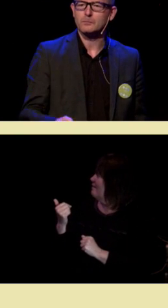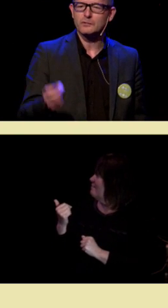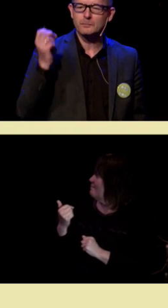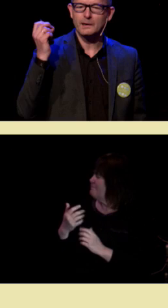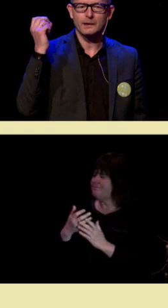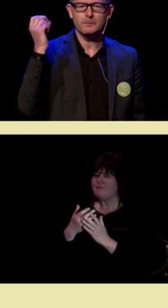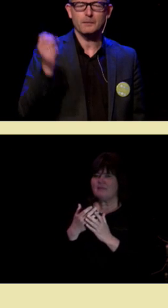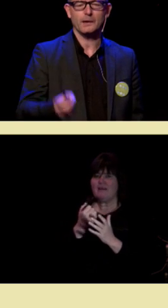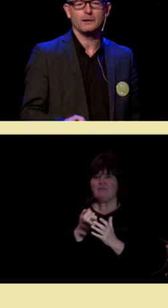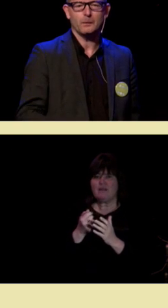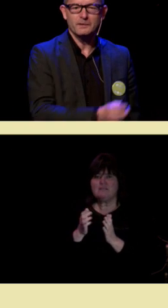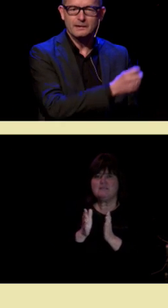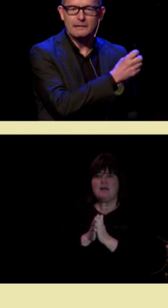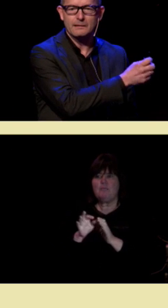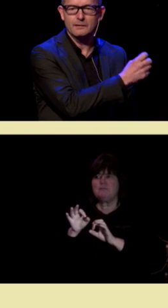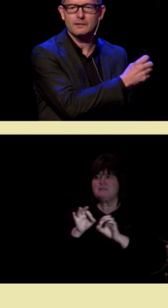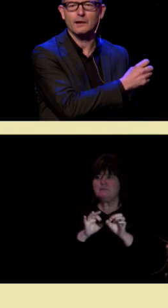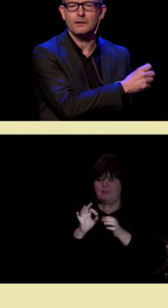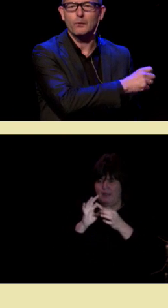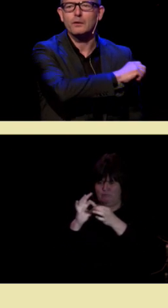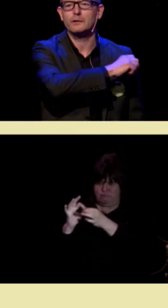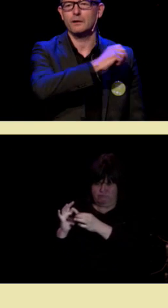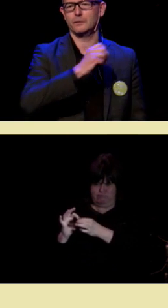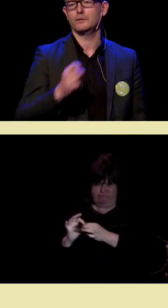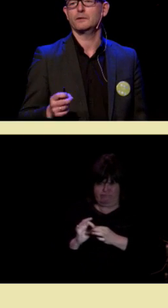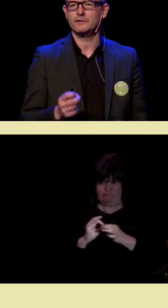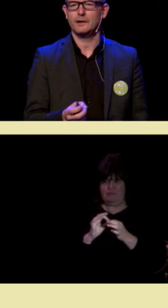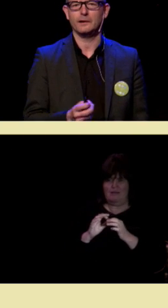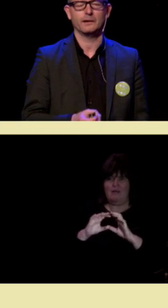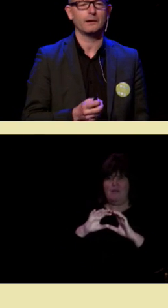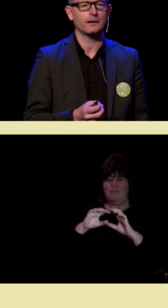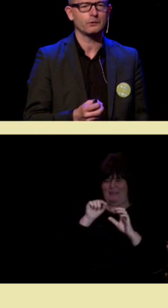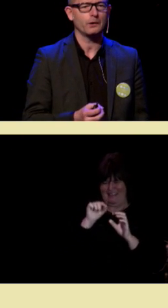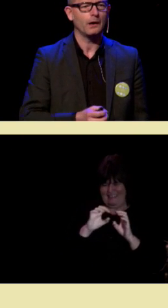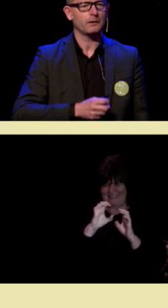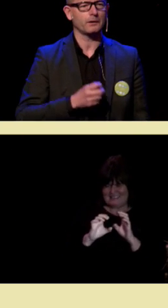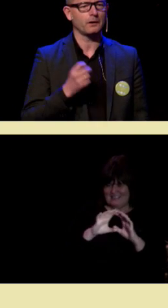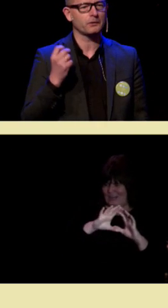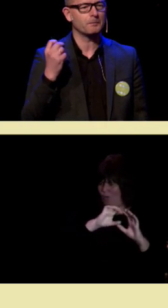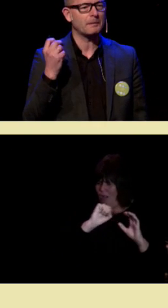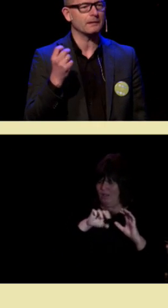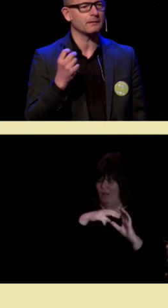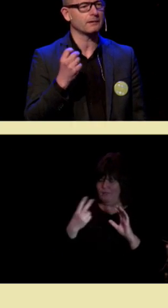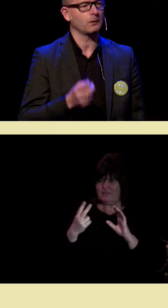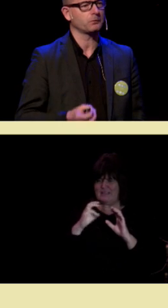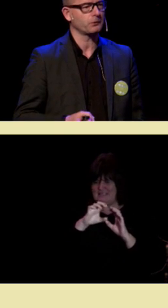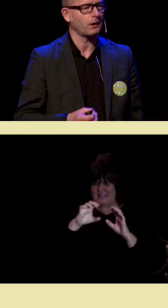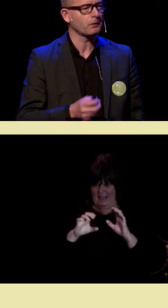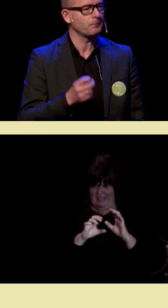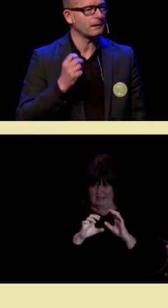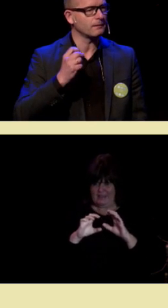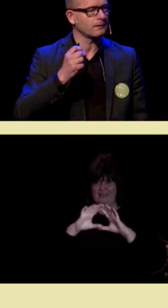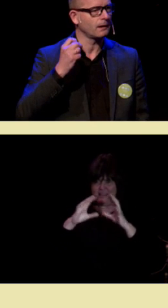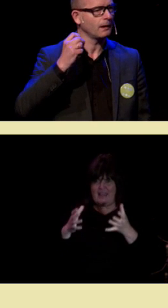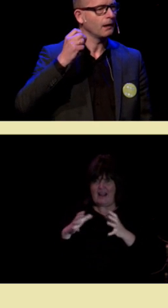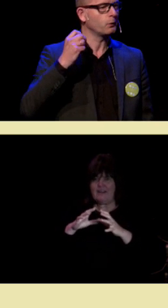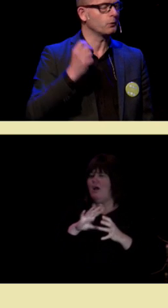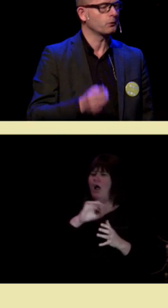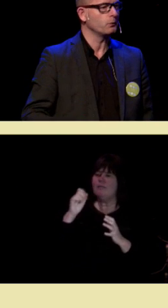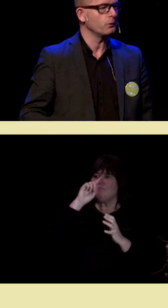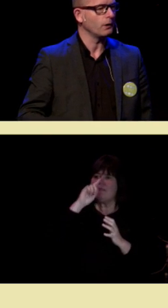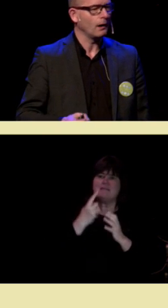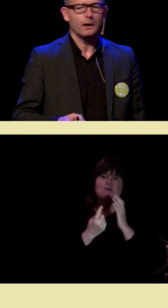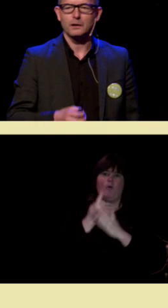samspillet mellom denne cellen og alle de andre cellene i hjernen vår, at alt menneskelig oppstår. Alt menneskelig